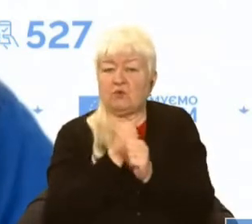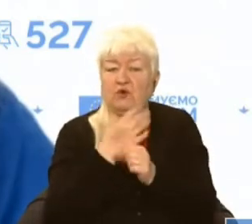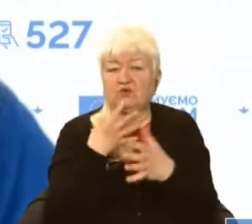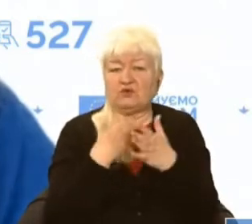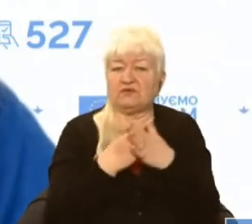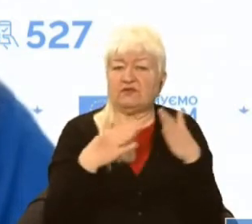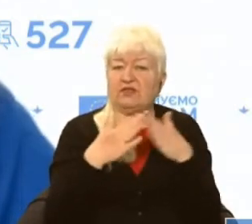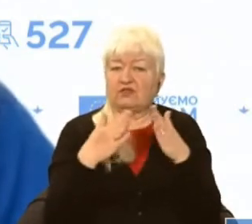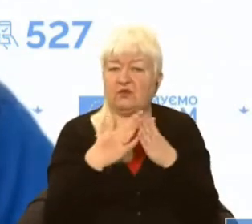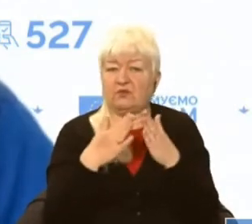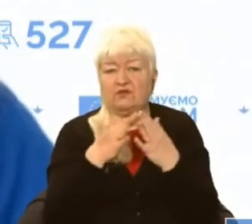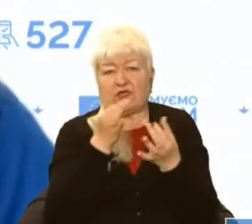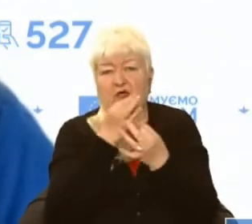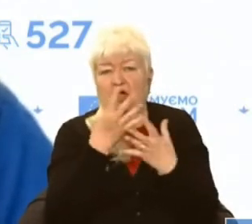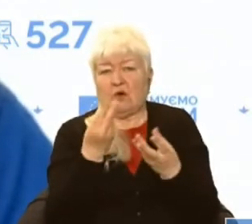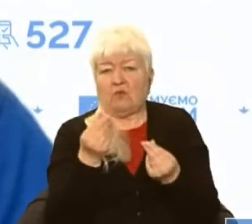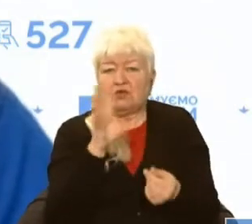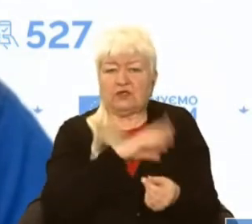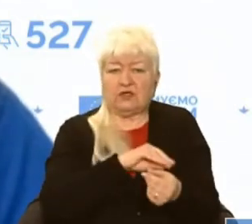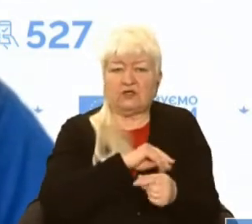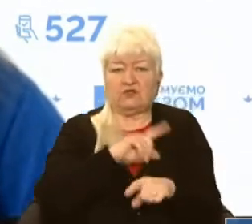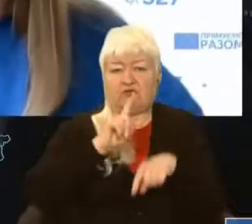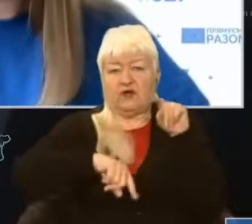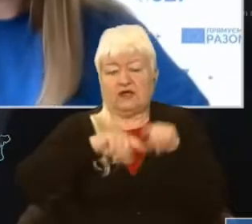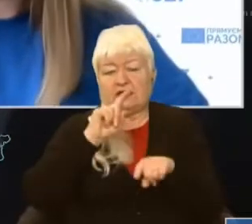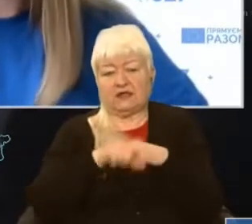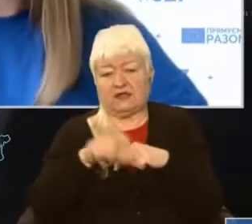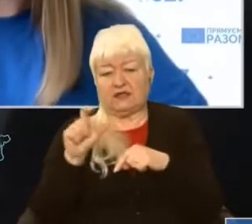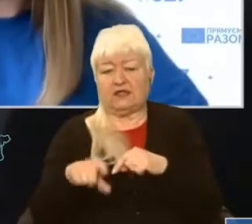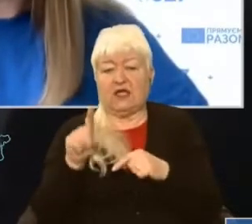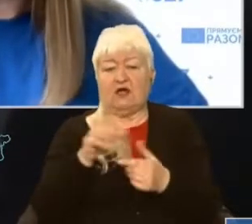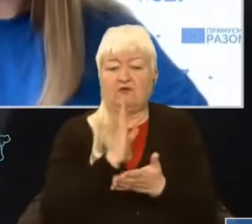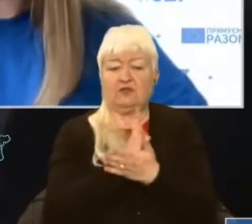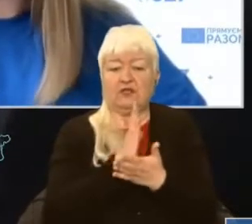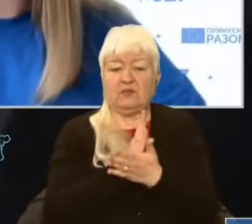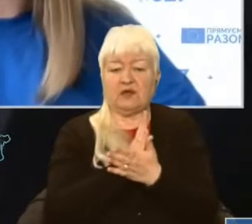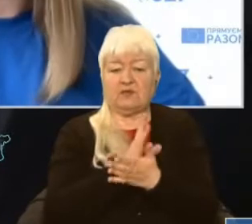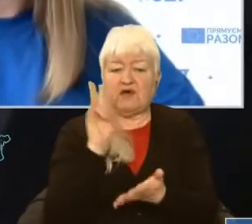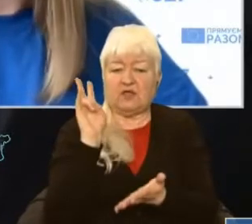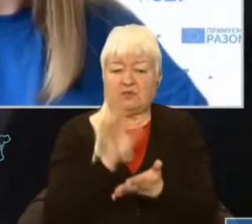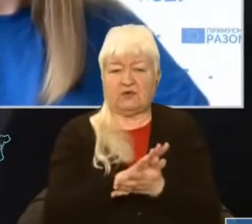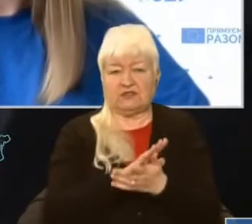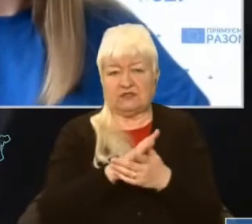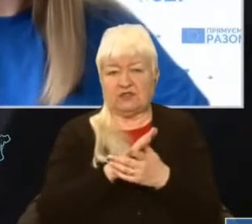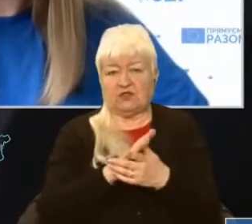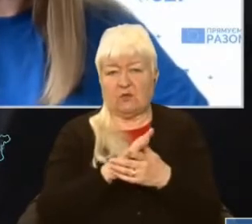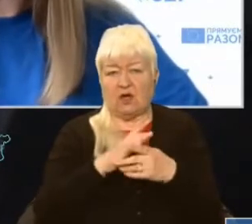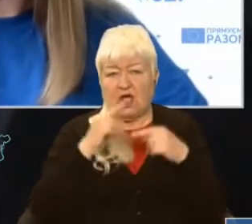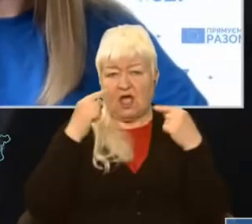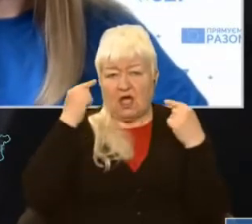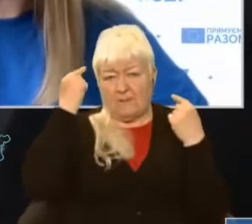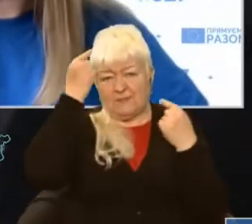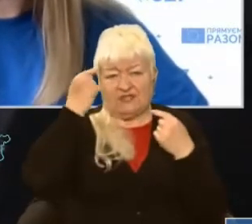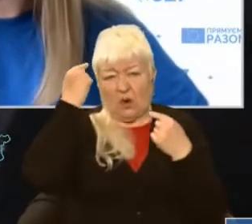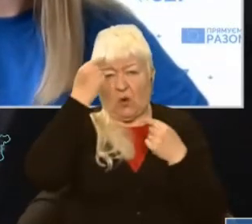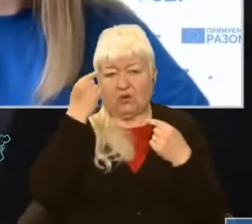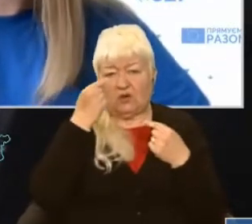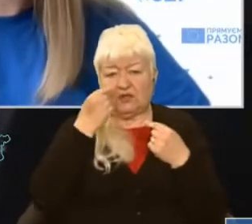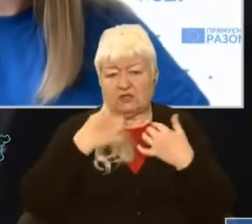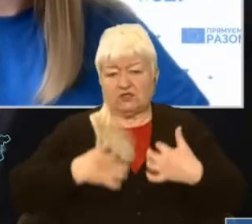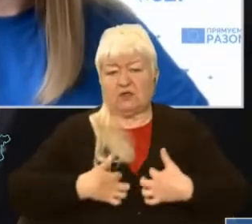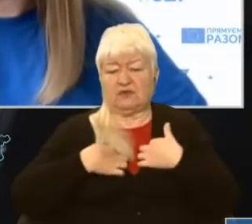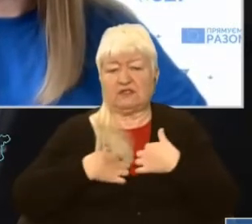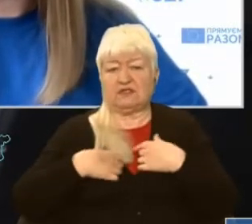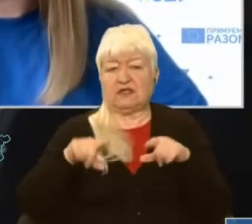домівки, будь-який дохід рідних, близьких. Вони перебувають в постійному психологічному стресі. І, відповідно, вони можуть бути